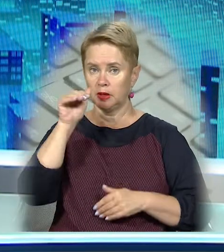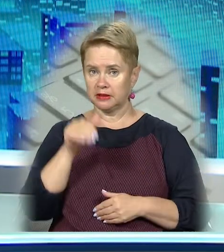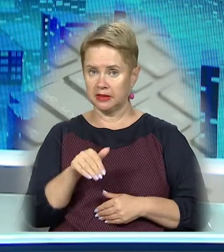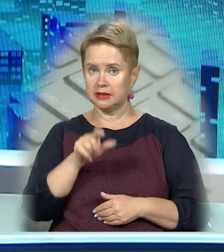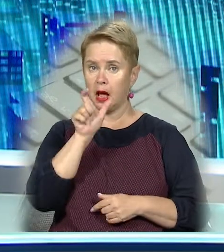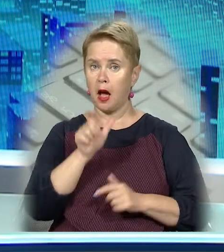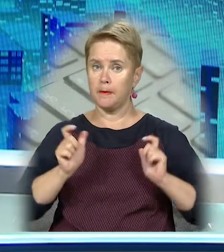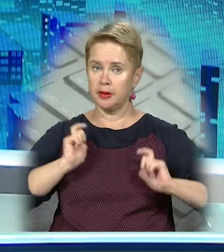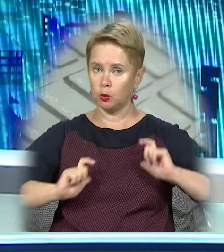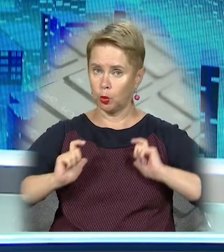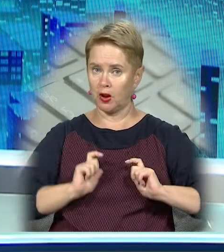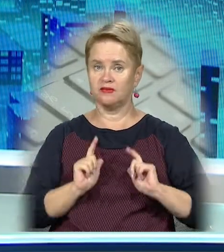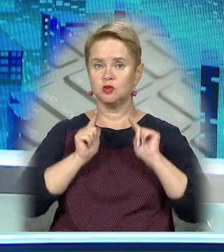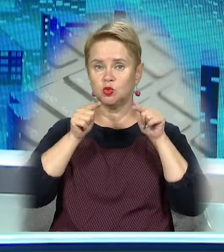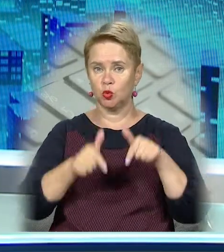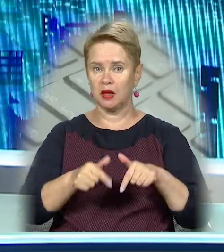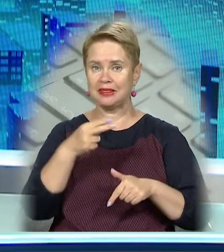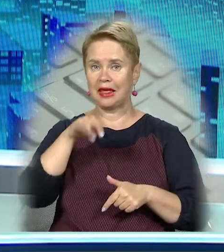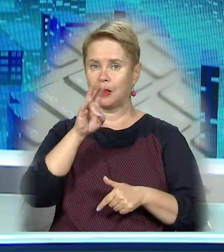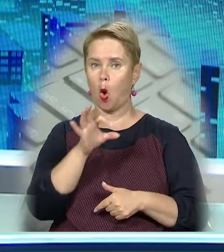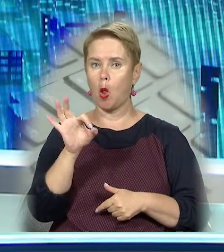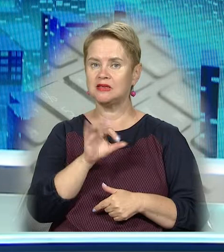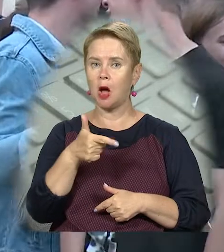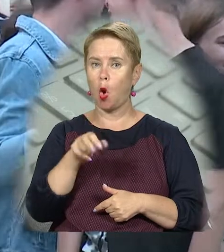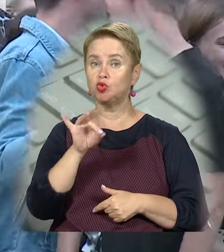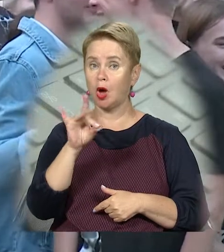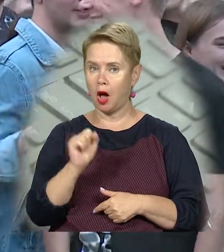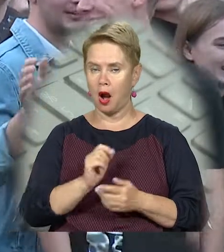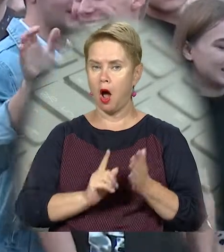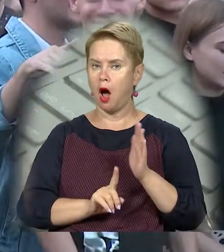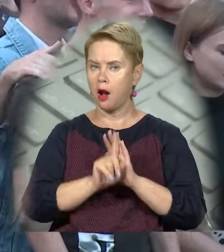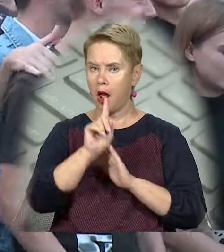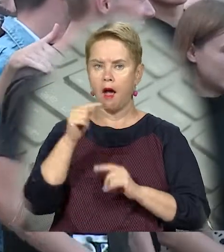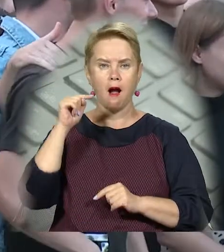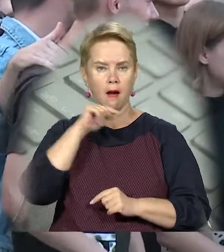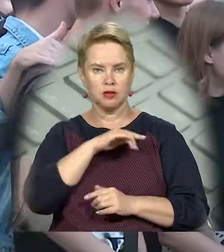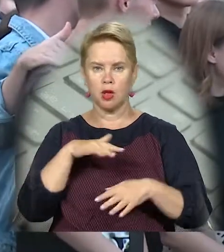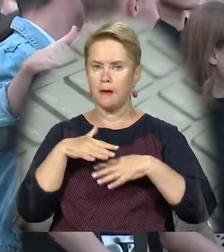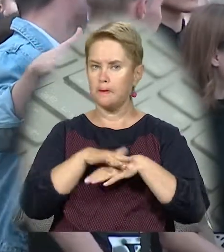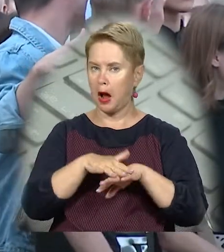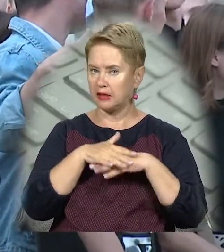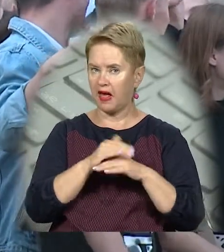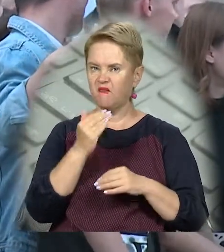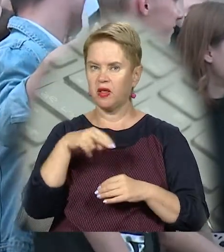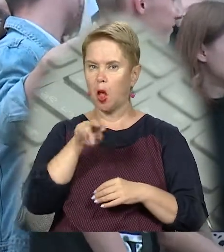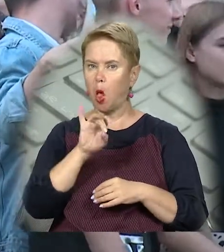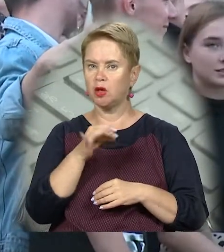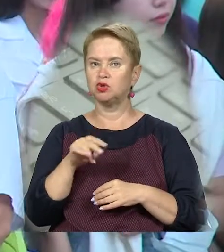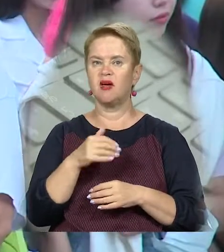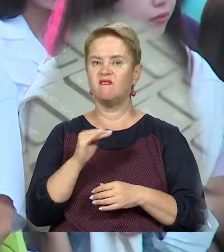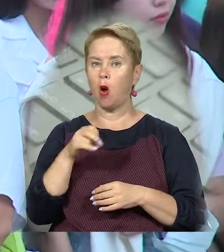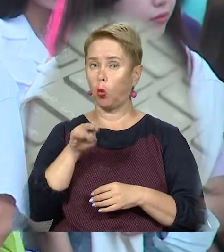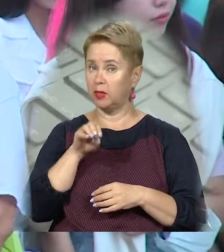тисячі абітурієнтів цього року вступили в ДНУ ім. Олеся Гончара. Рейтинг очолюють економічний, математичний та філологічний